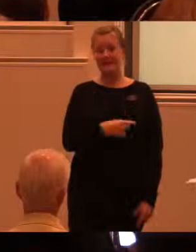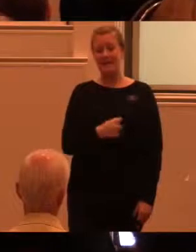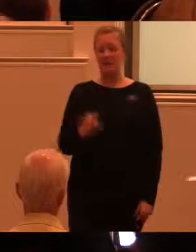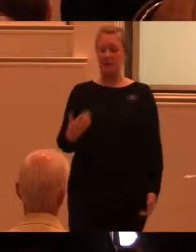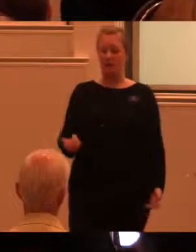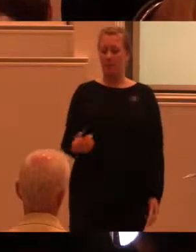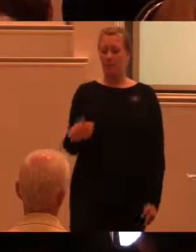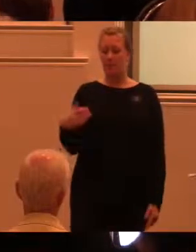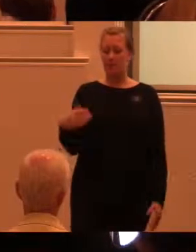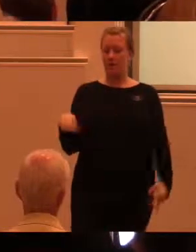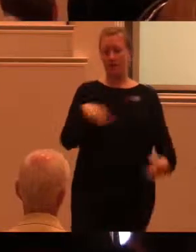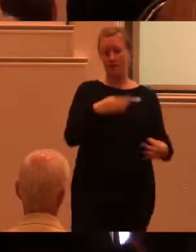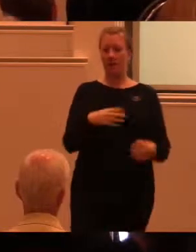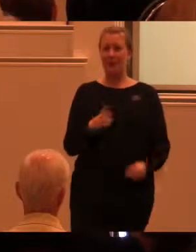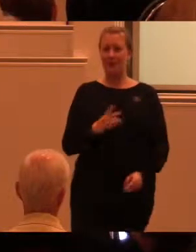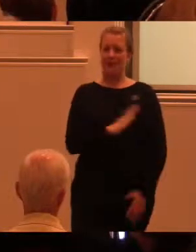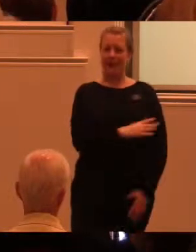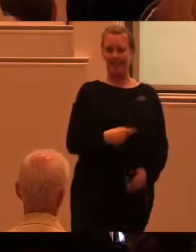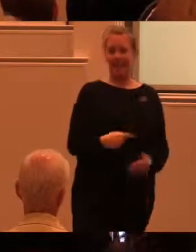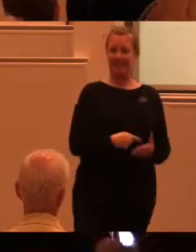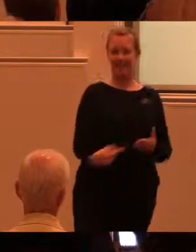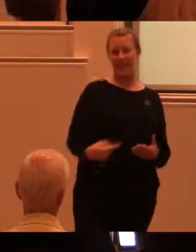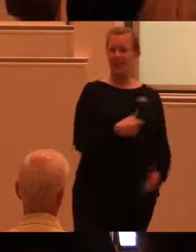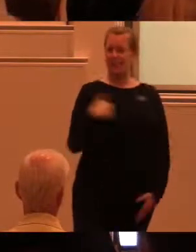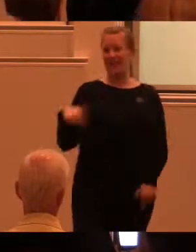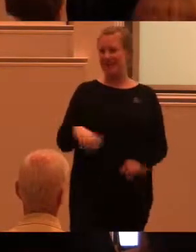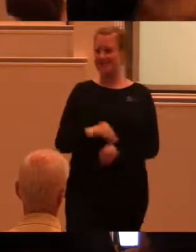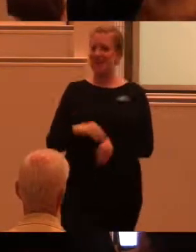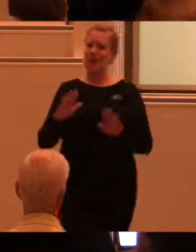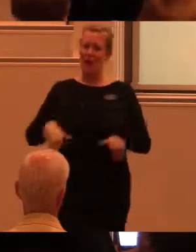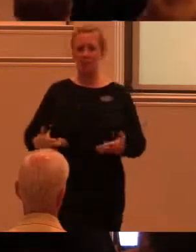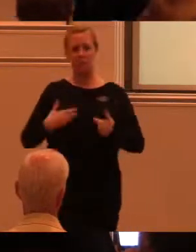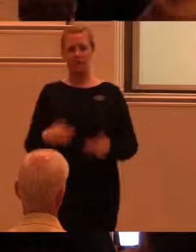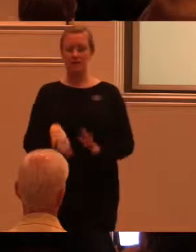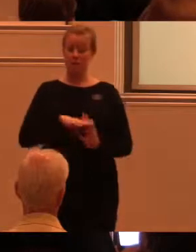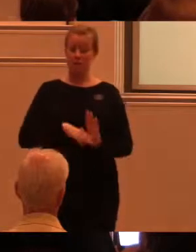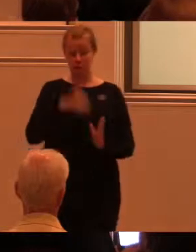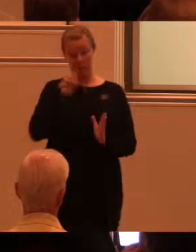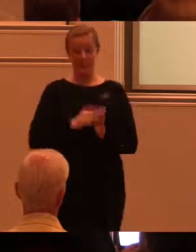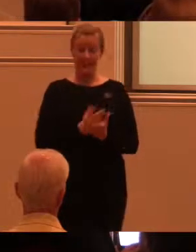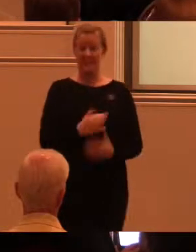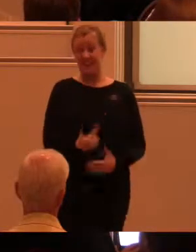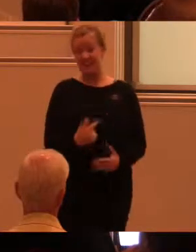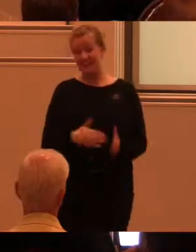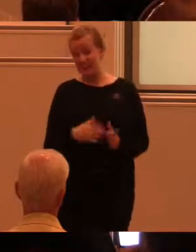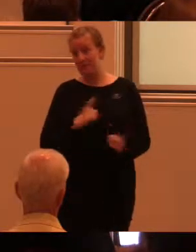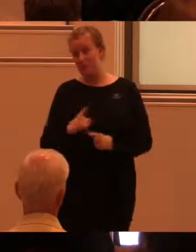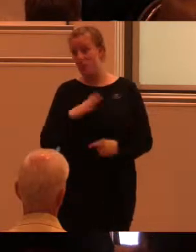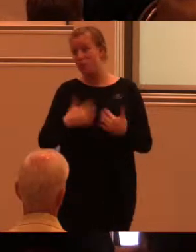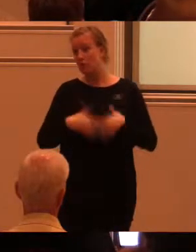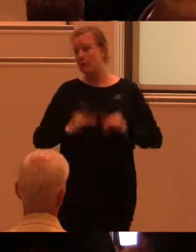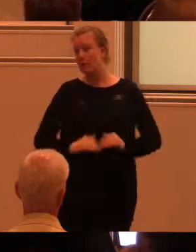Både med den namn ni har fått och att vi också i Sverige har fått en konvention en om rättigheter för personer med funktionsnedsättningar som